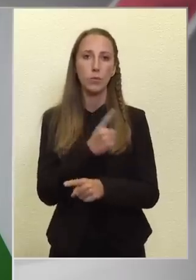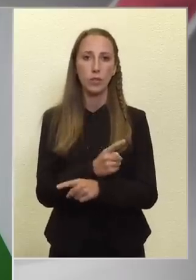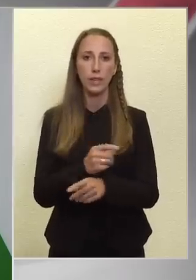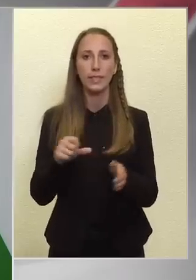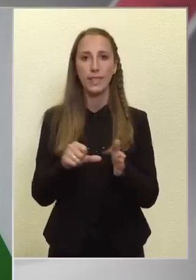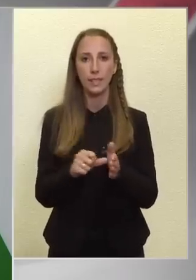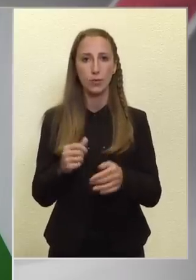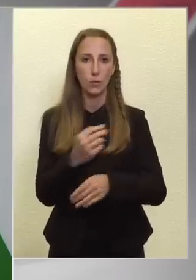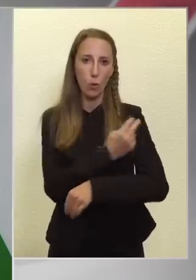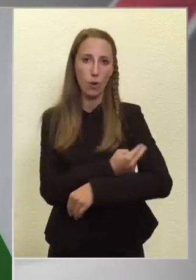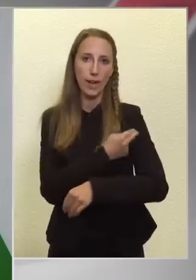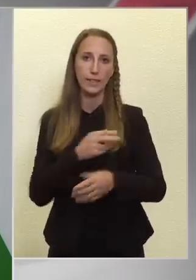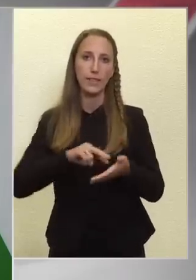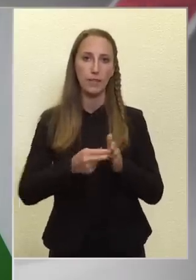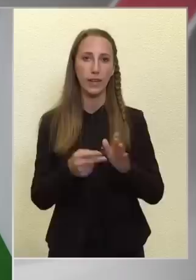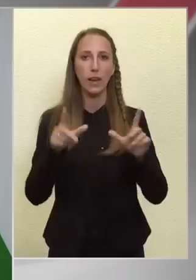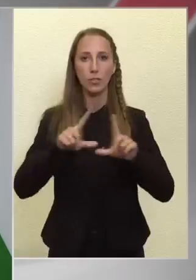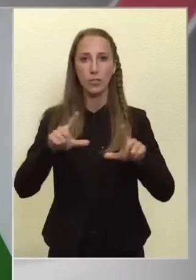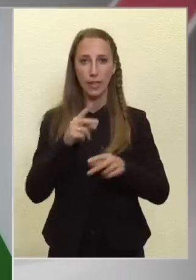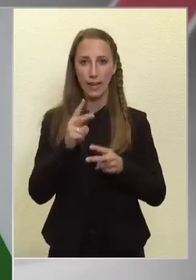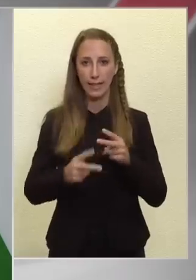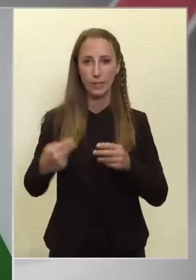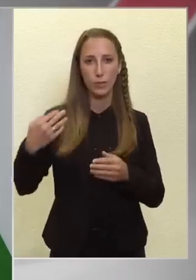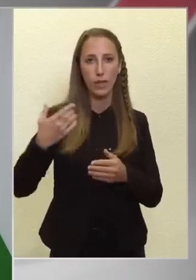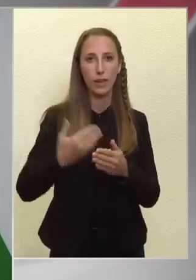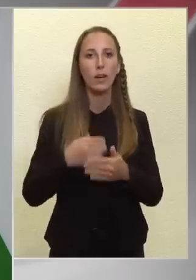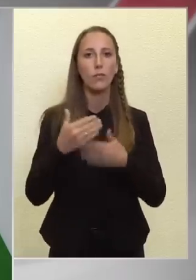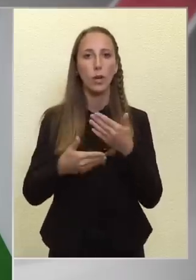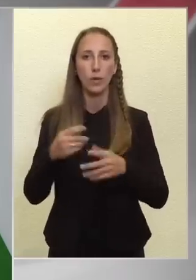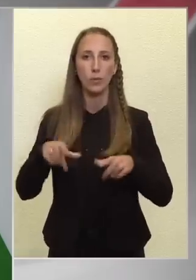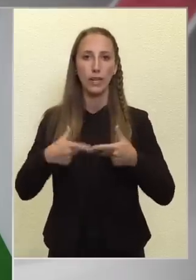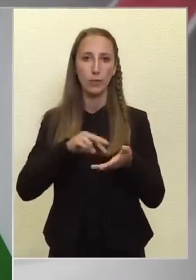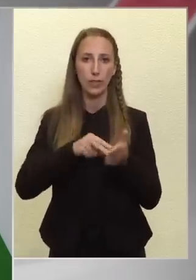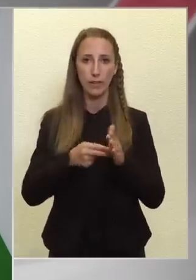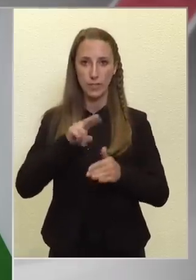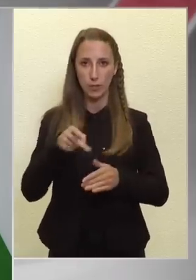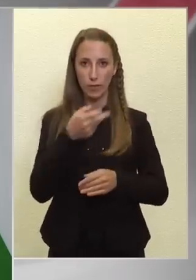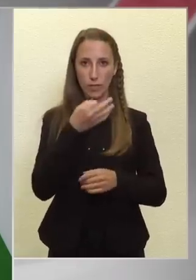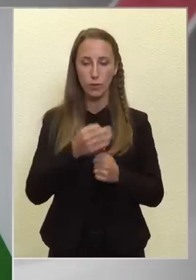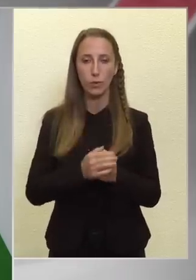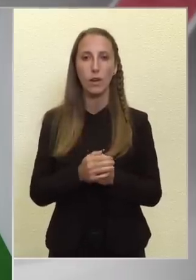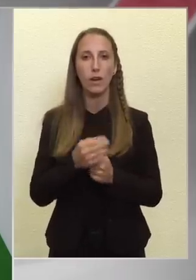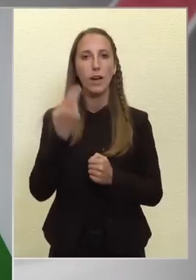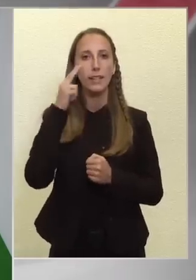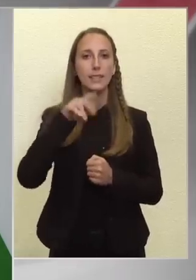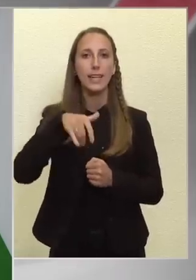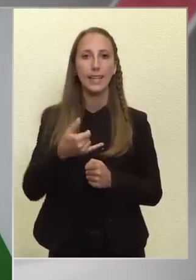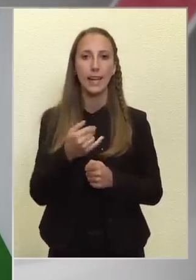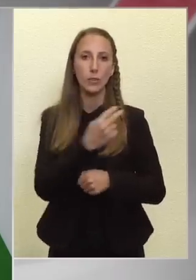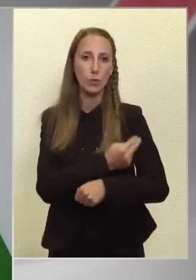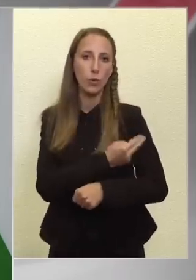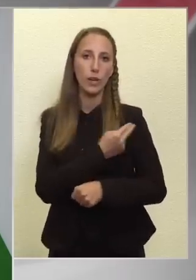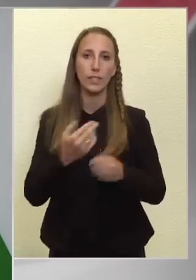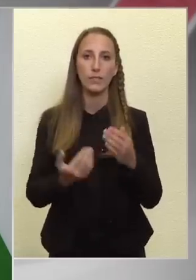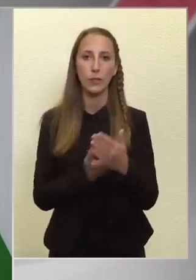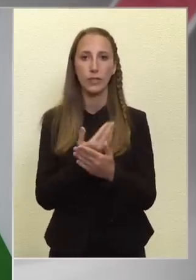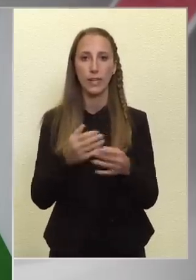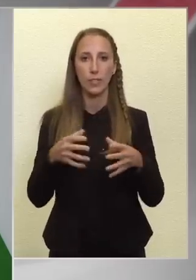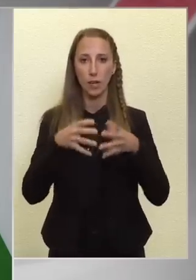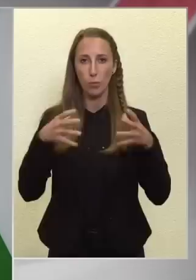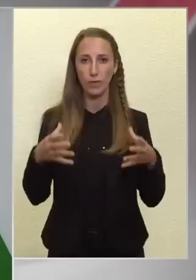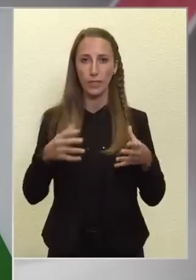tervei lassan elkészülnek, hiszen ott egy folyamatban lévő tervezésről van szó. A Szent János Kórház felújításának,